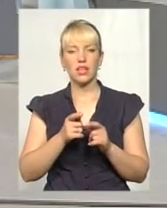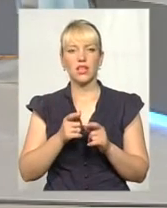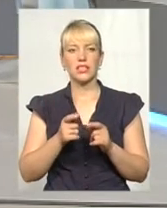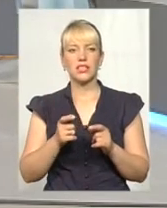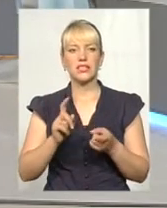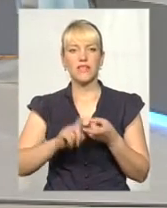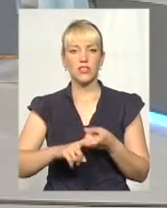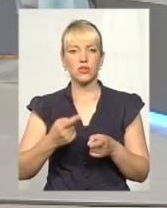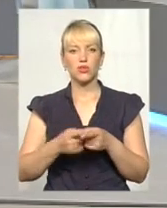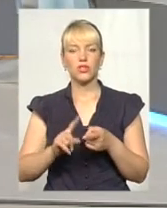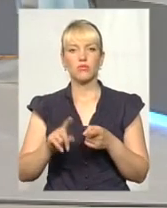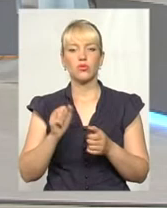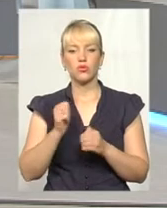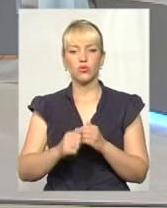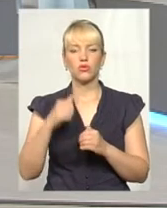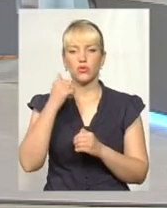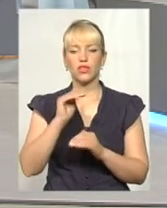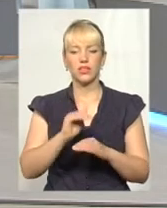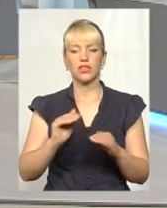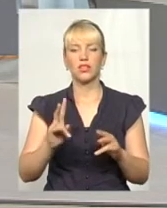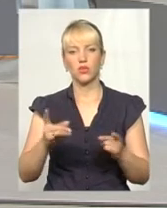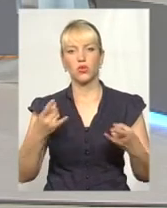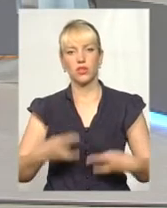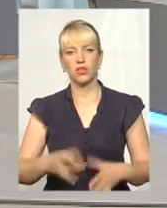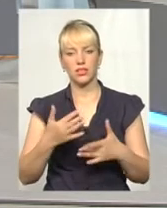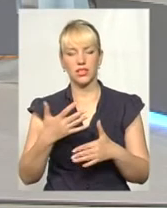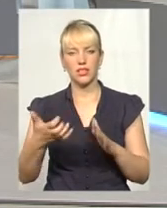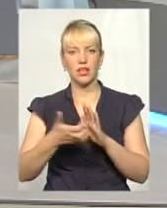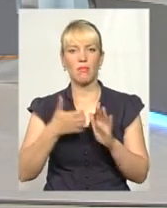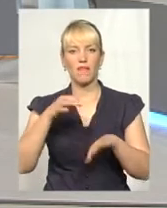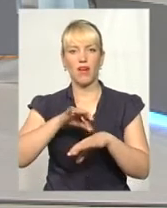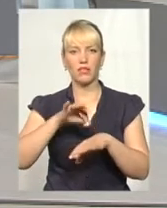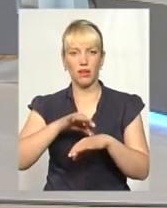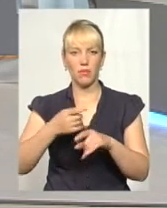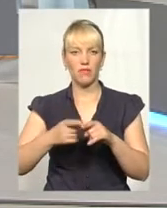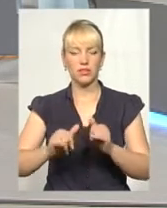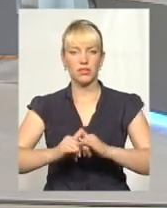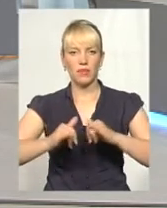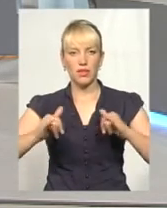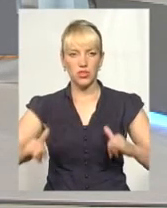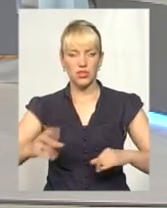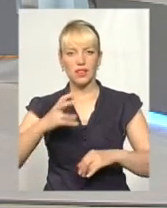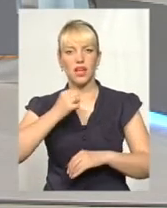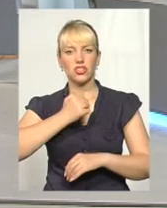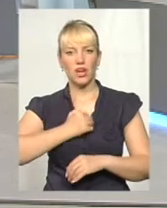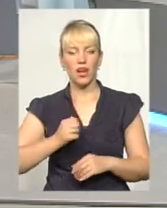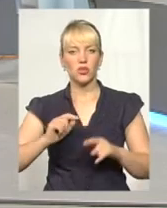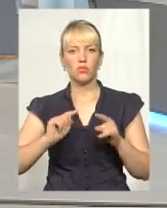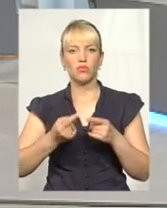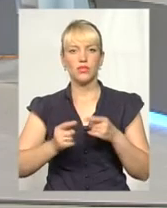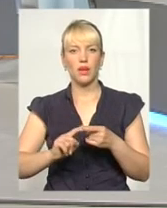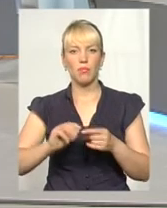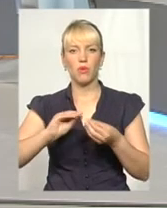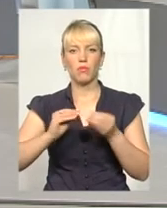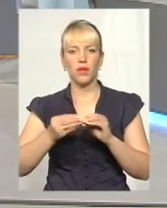кількість діток, які народжуються з різними вадами, збільшується, на жаль. Тому ця проблема буде ще